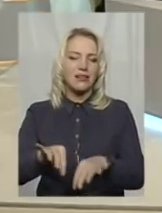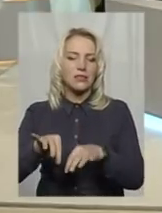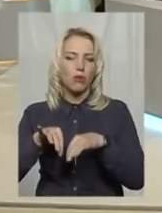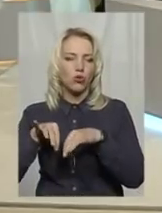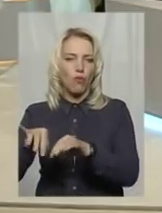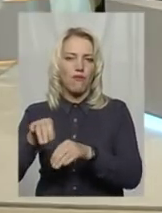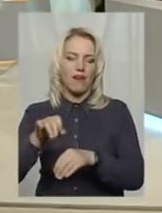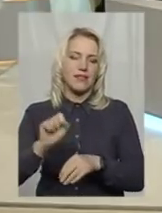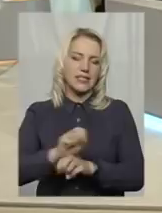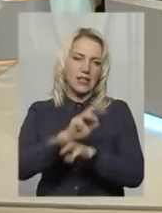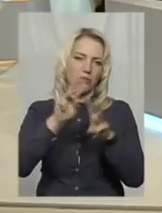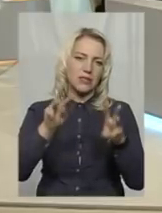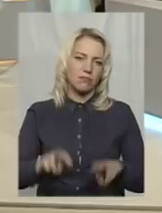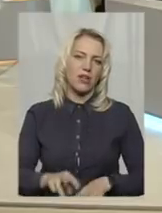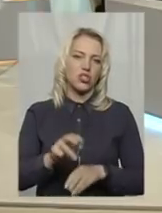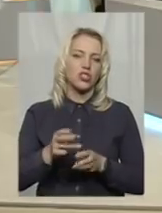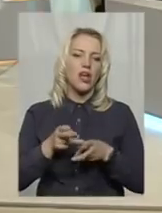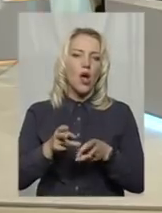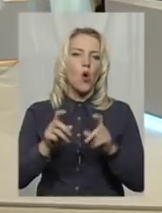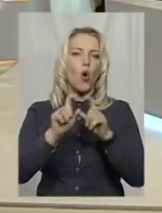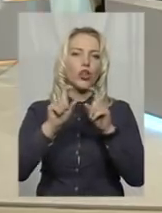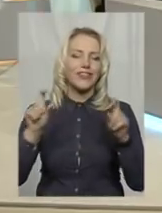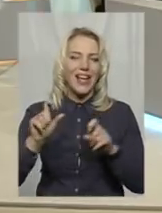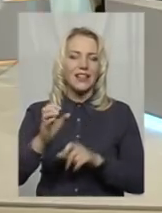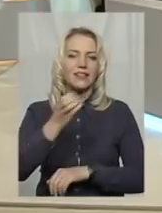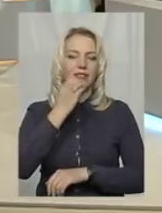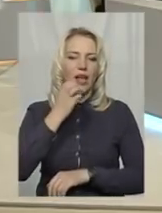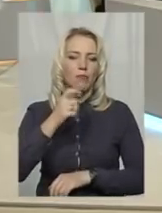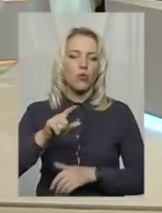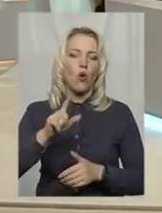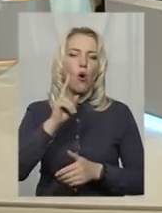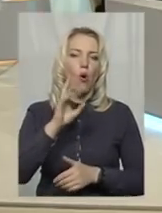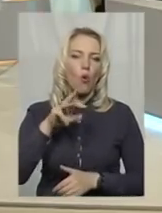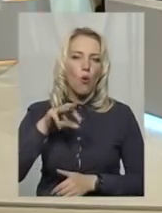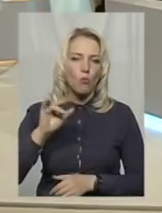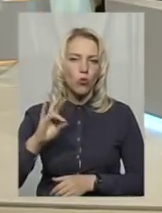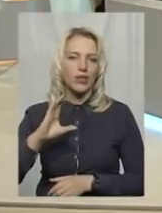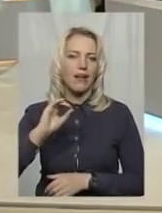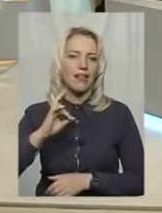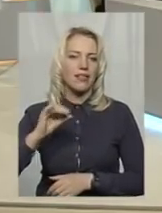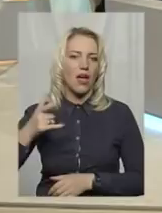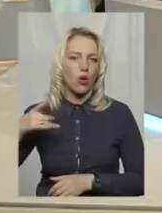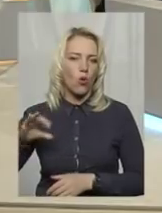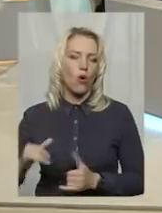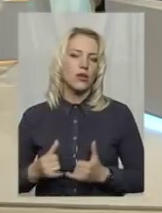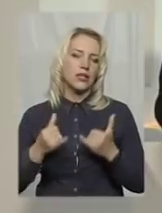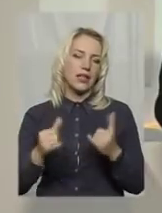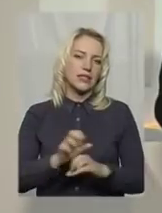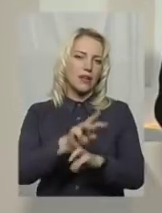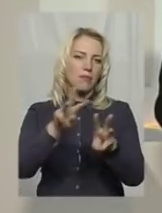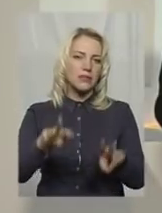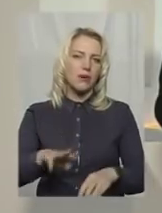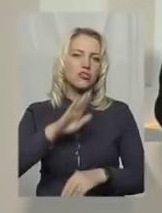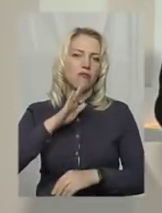забезпечення котелень теплокомуненерго в цілому для подачі для мешканців нашого міста і